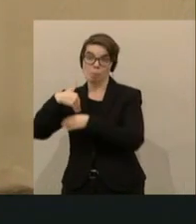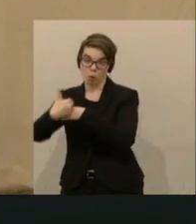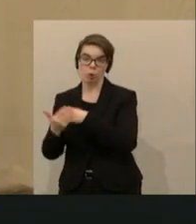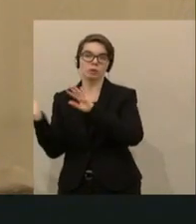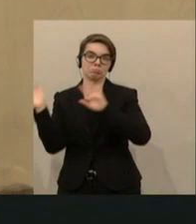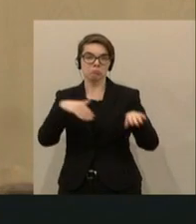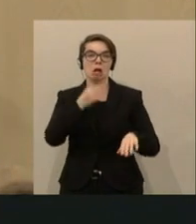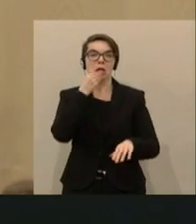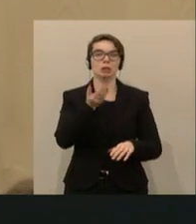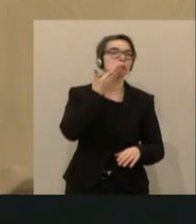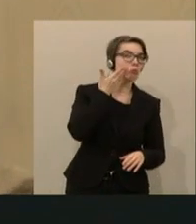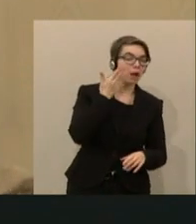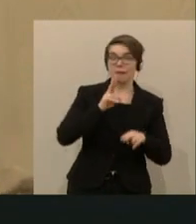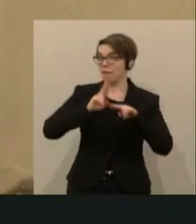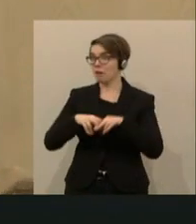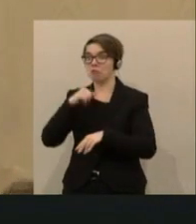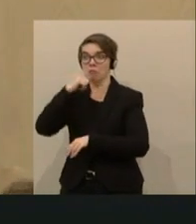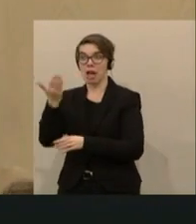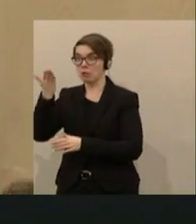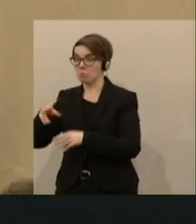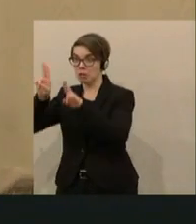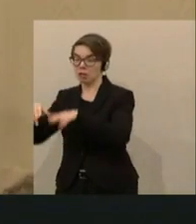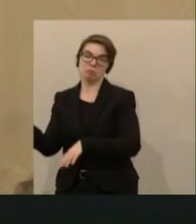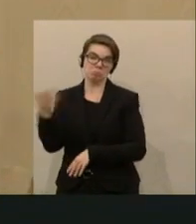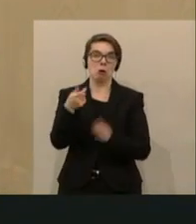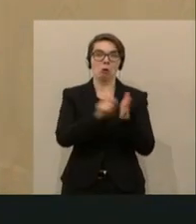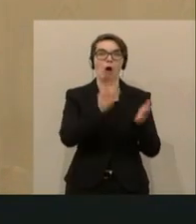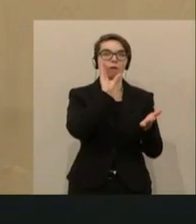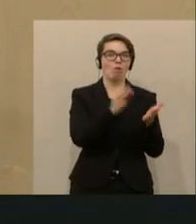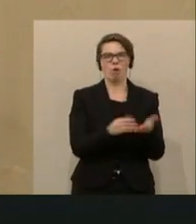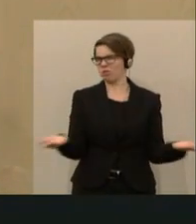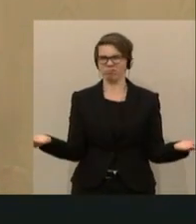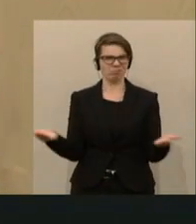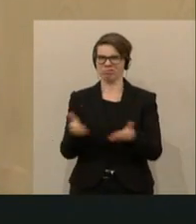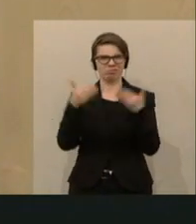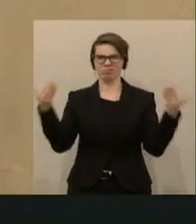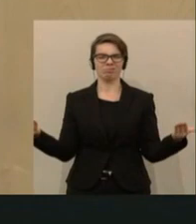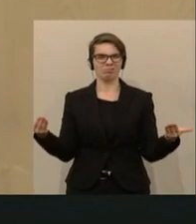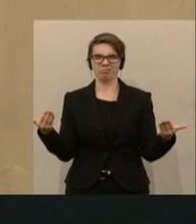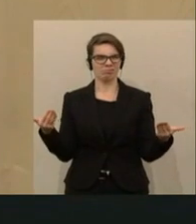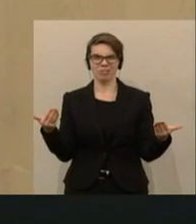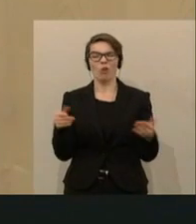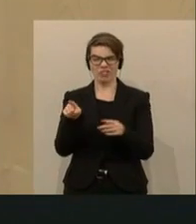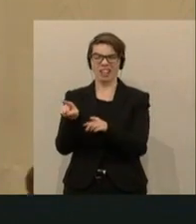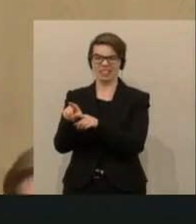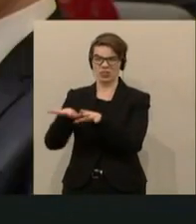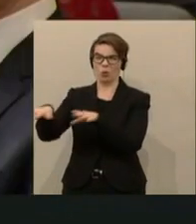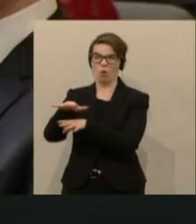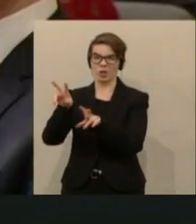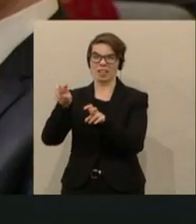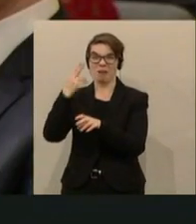halt Wohnungen. Das ist der Zynismus aus dem Kottesviertel des 12. Bezirks, wo der Herr Kurz aufgewachsen ist.